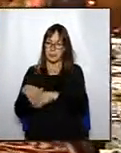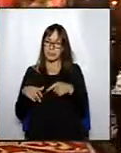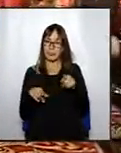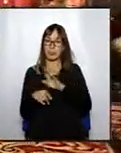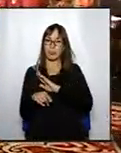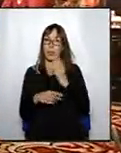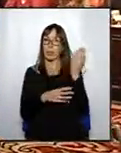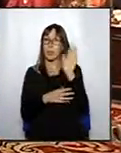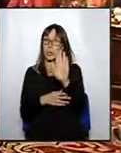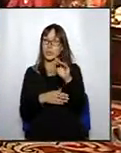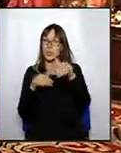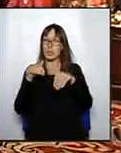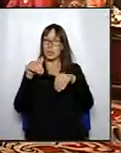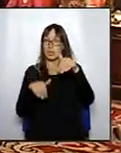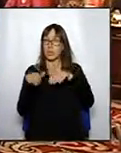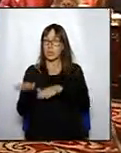de la moció?